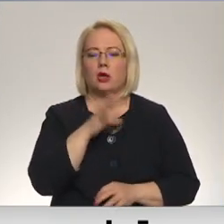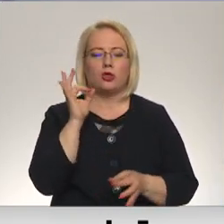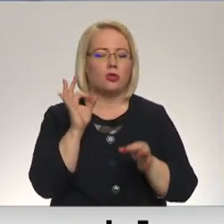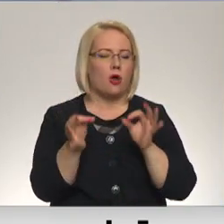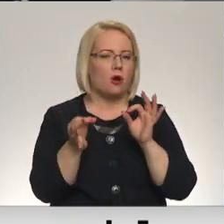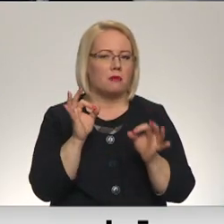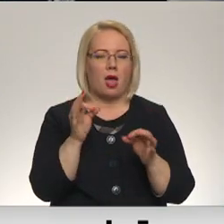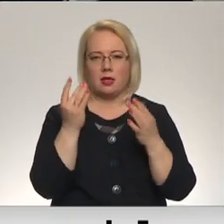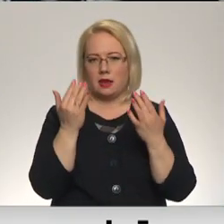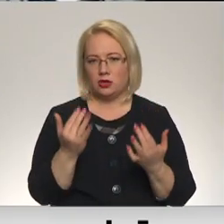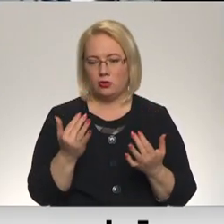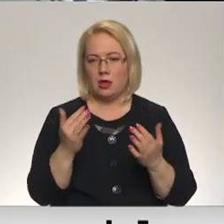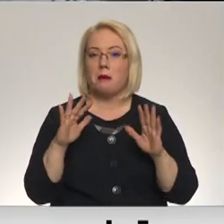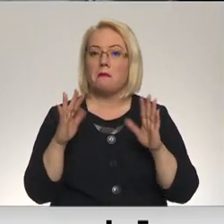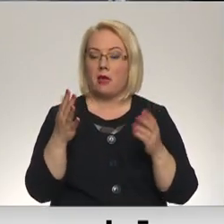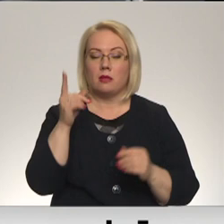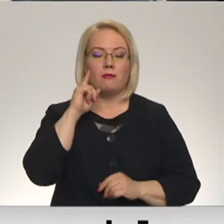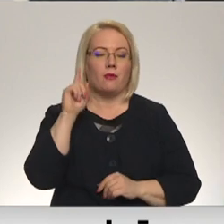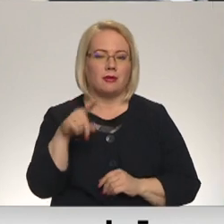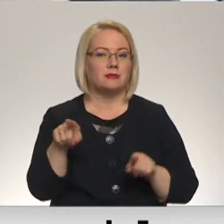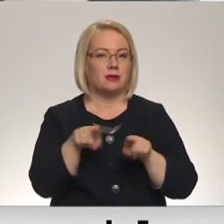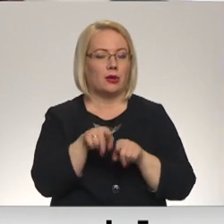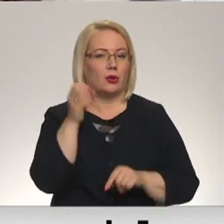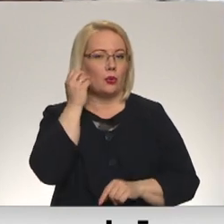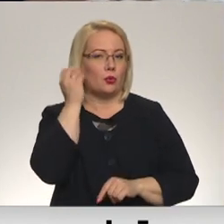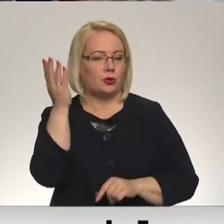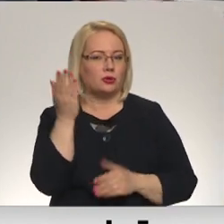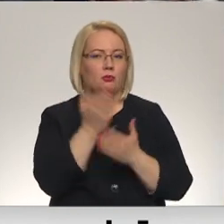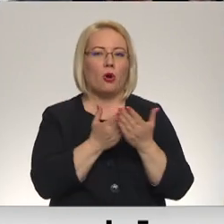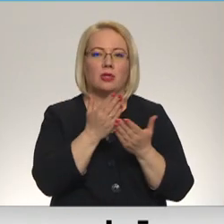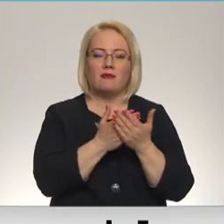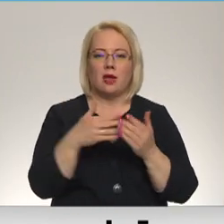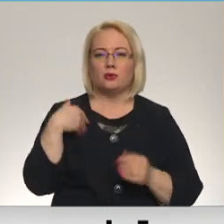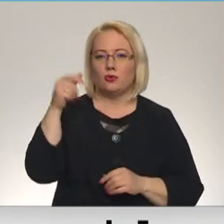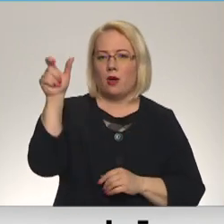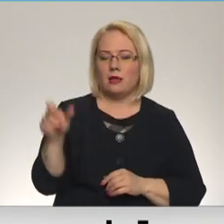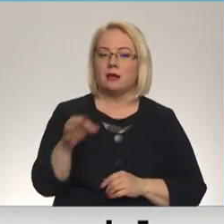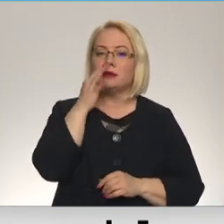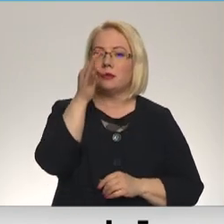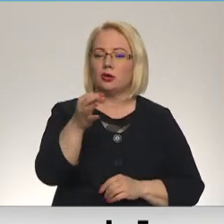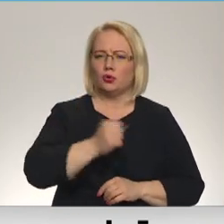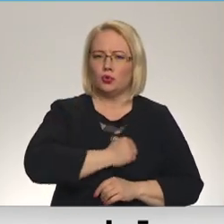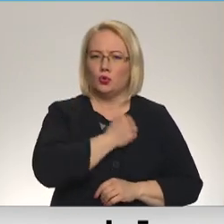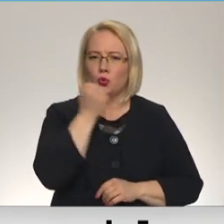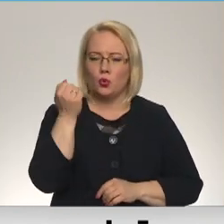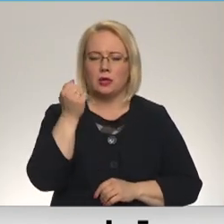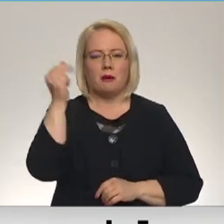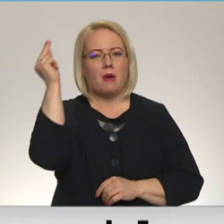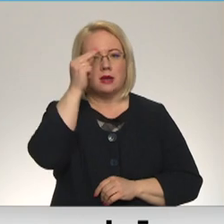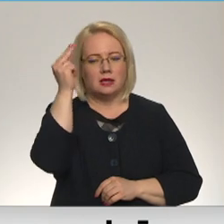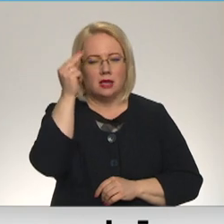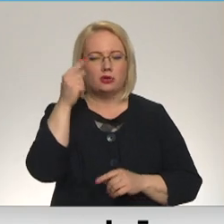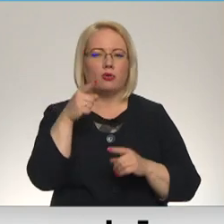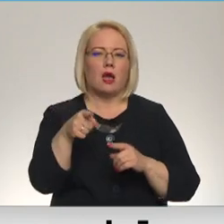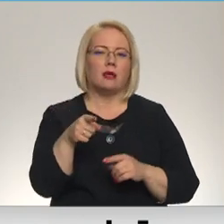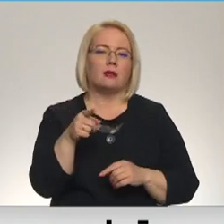rezultāti, bet, protams, arī gudrs un motivēts bērns teiks, ka ir grūti, kad izmācīties un mācīties,